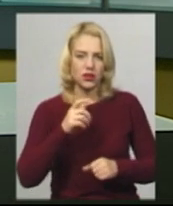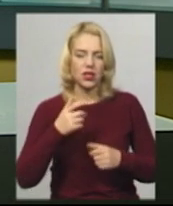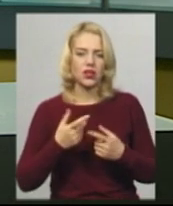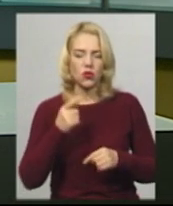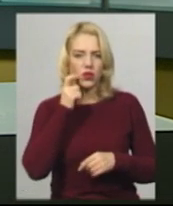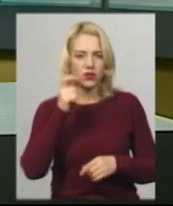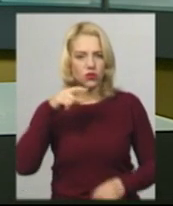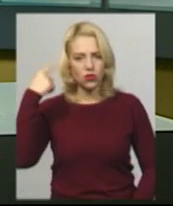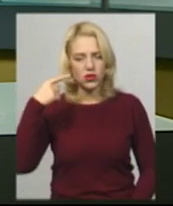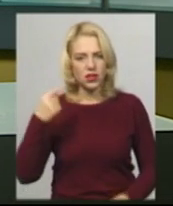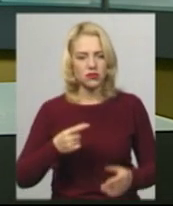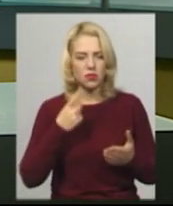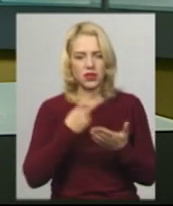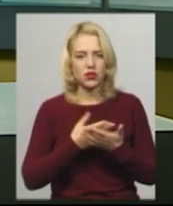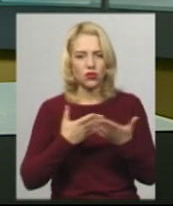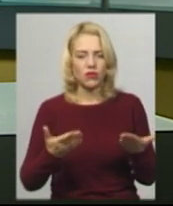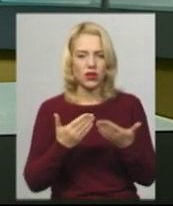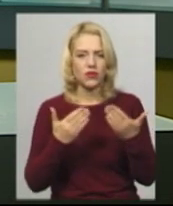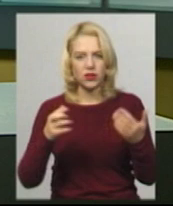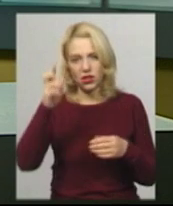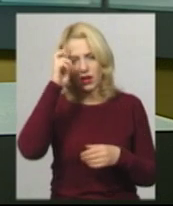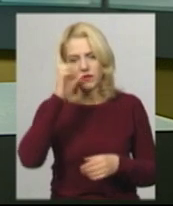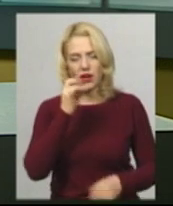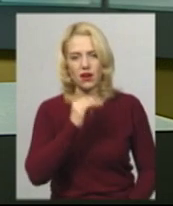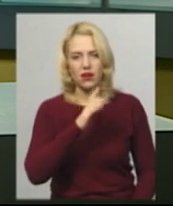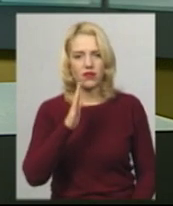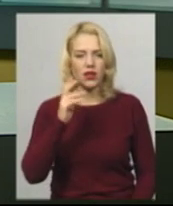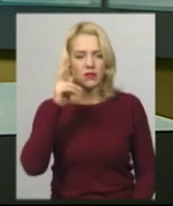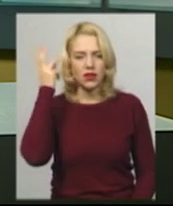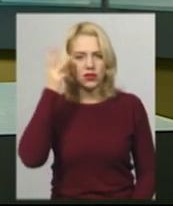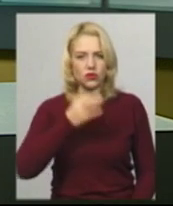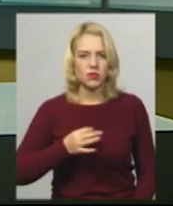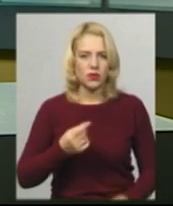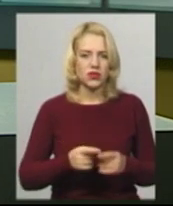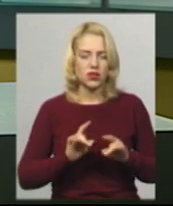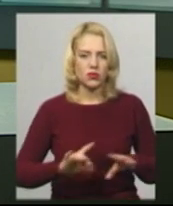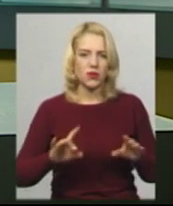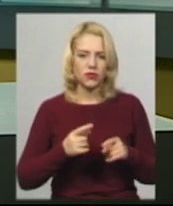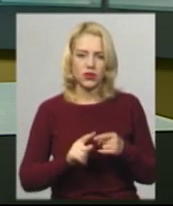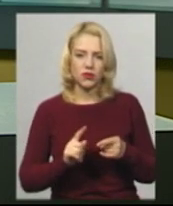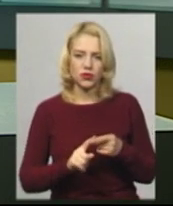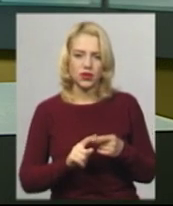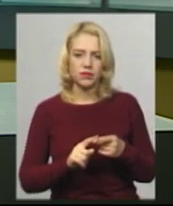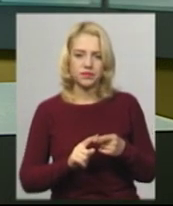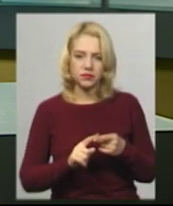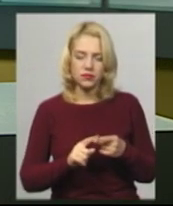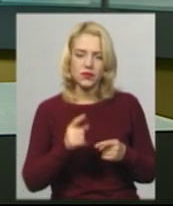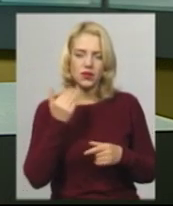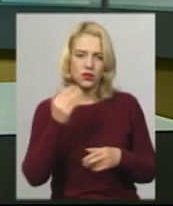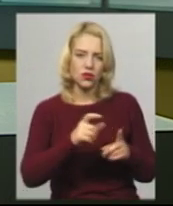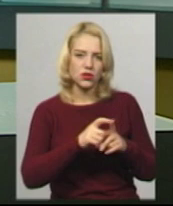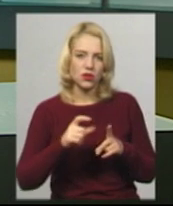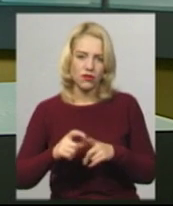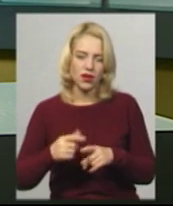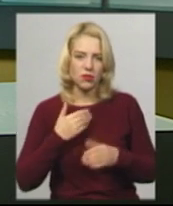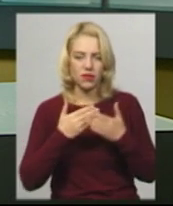презентували виставку в Державному архіві Хмельницької області. Про це розповів начальник відділу архіву Юрій Олійник. За його словами,